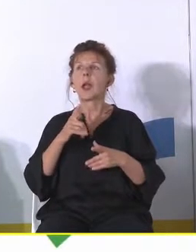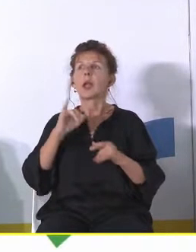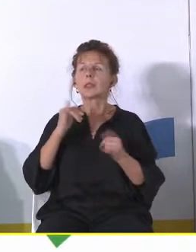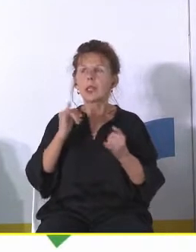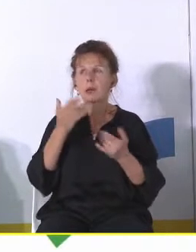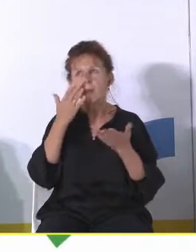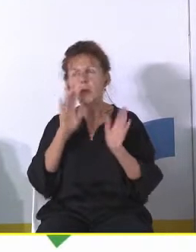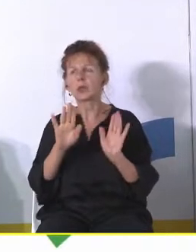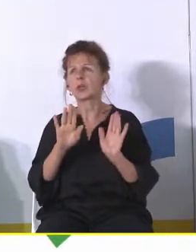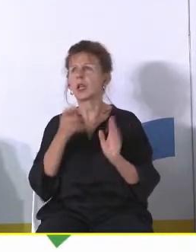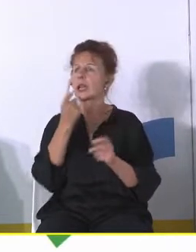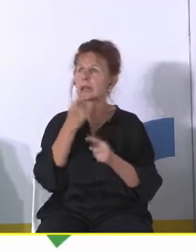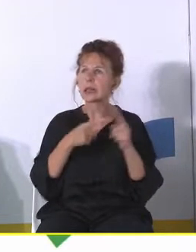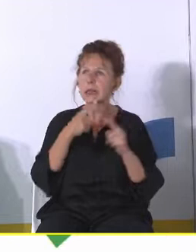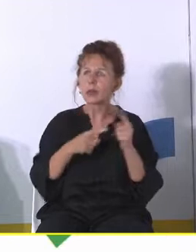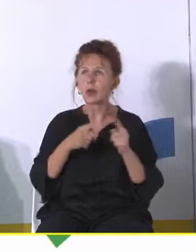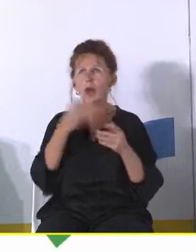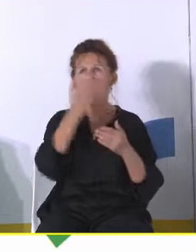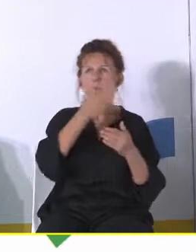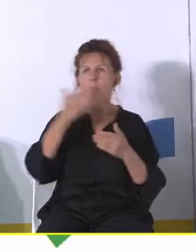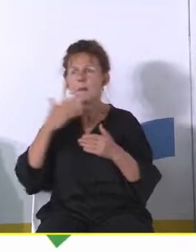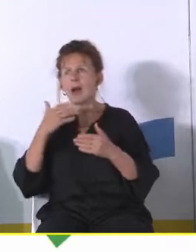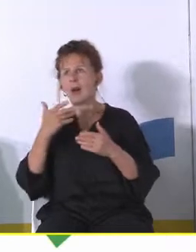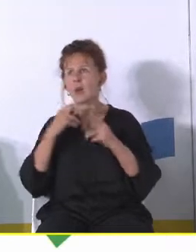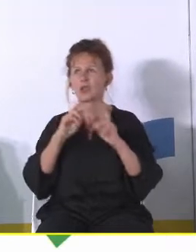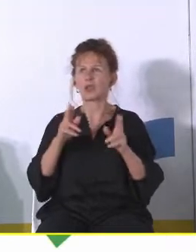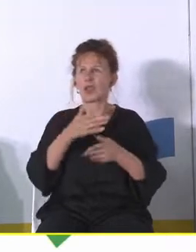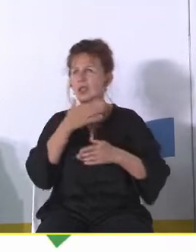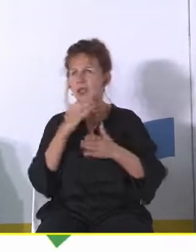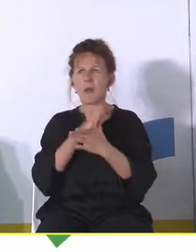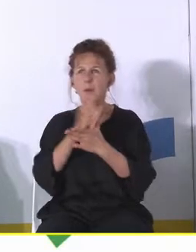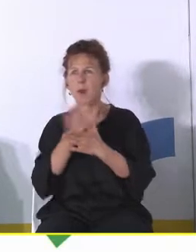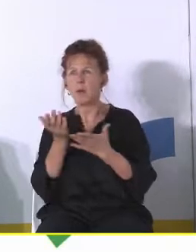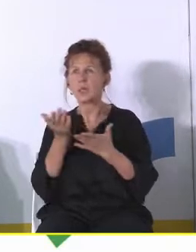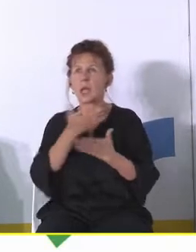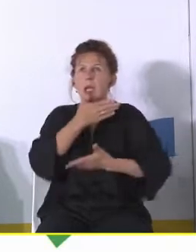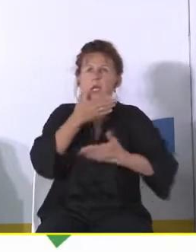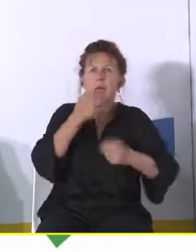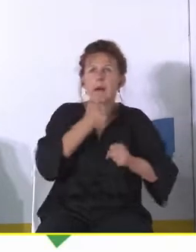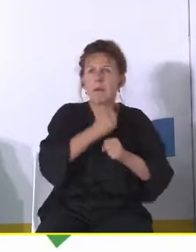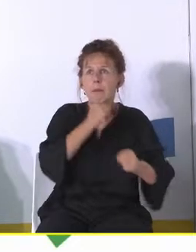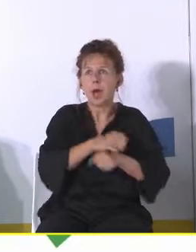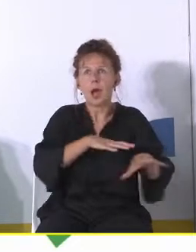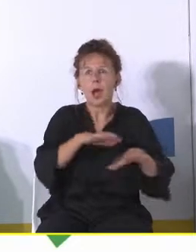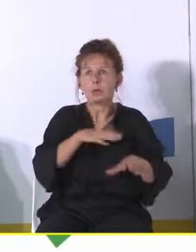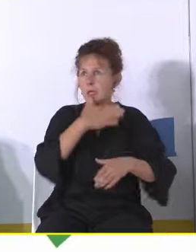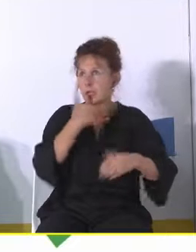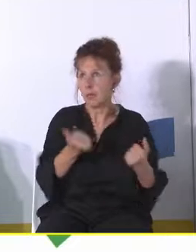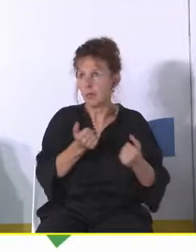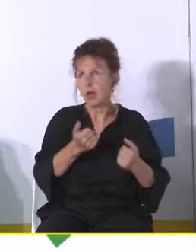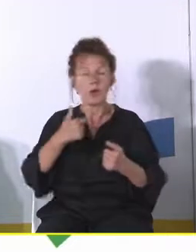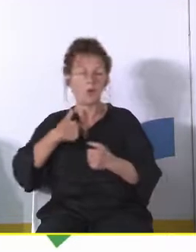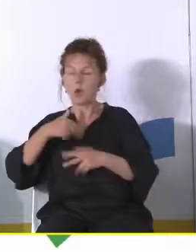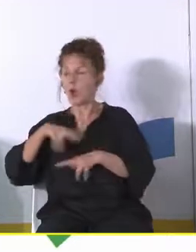przedstawia się to trochę jako taką właśnie czarno-białą rzeczywistość nie ma miejsc pracy w związku z tym my tu nie będziemy mogli żadnej polityki